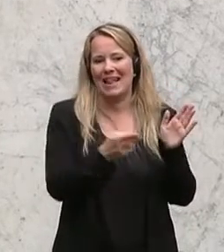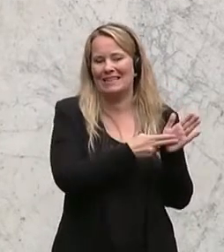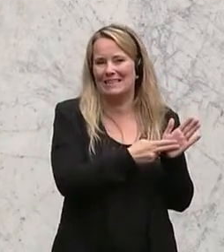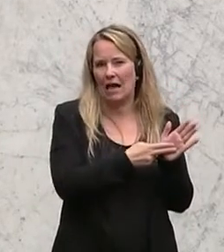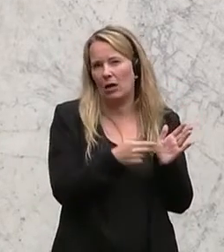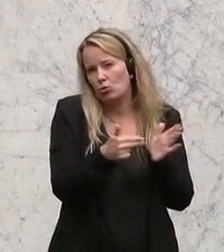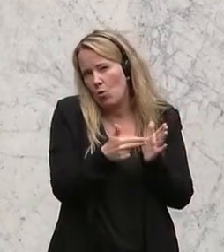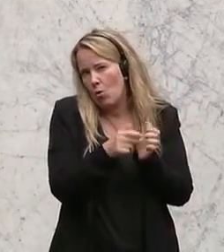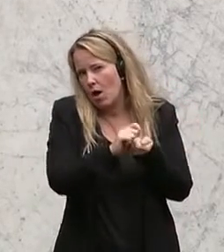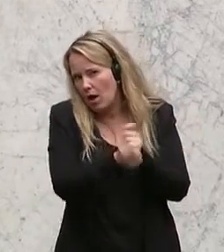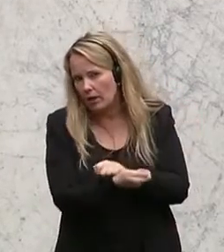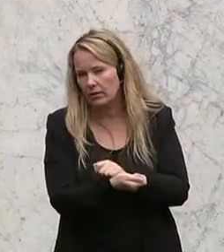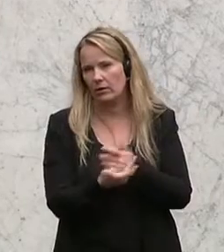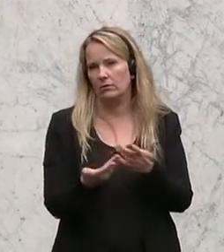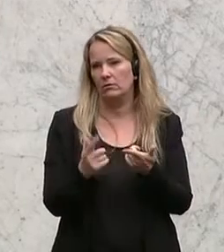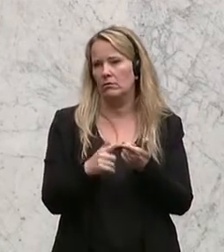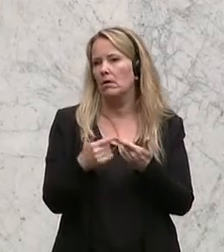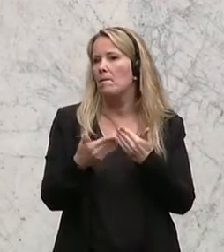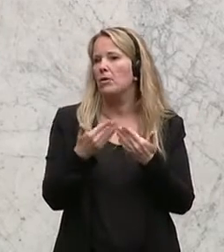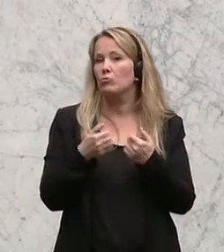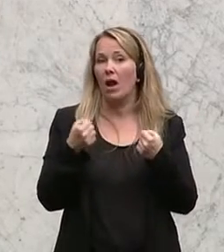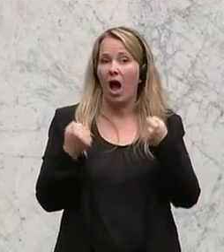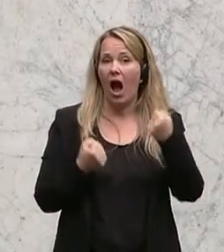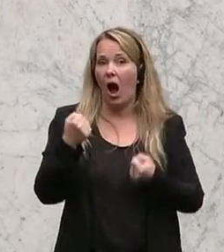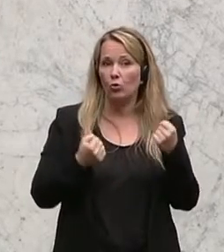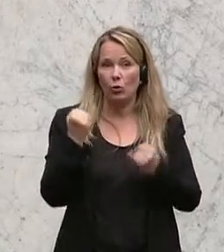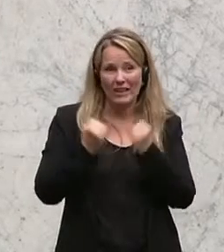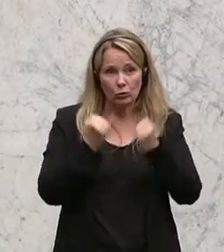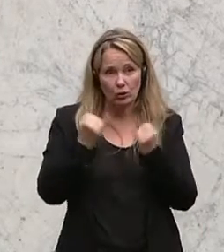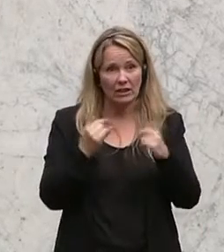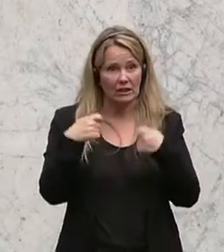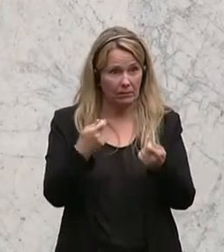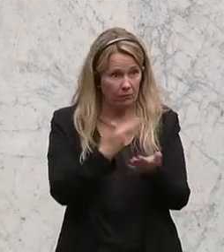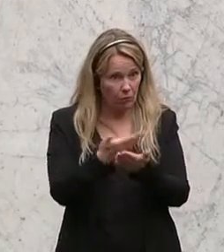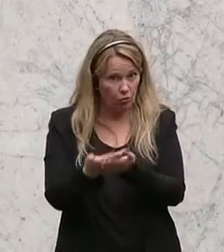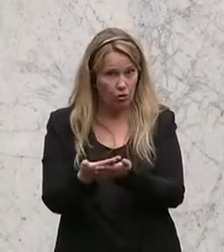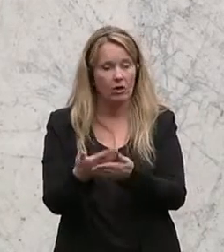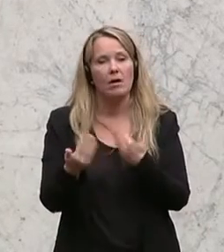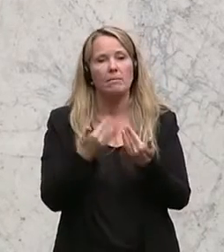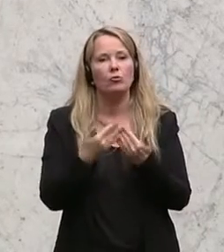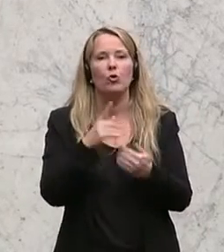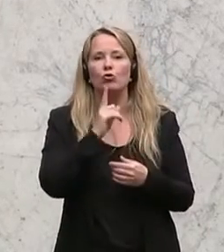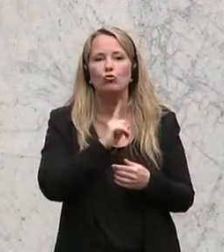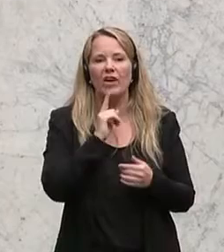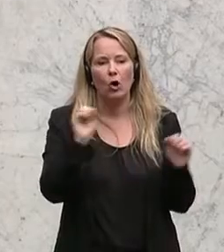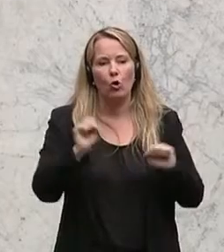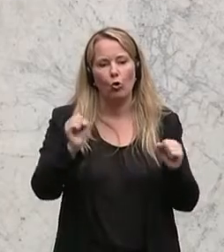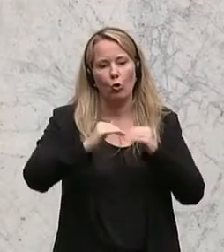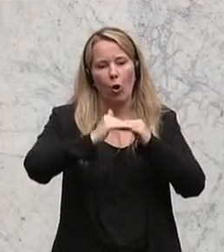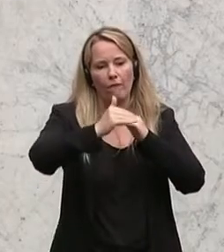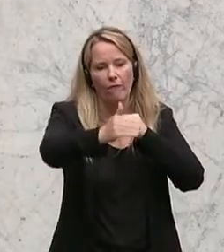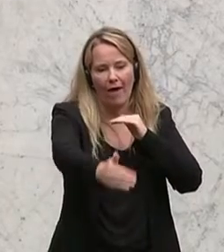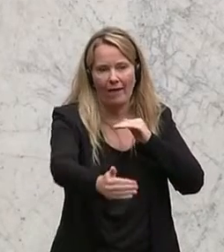zu ändern. Da gibt es die Vorschläge von der Autoindustrie, und zwar von denen, die zu wenig Kühlfläche an der Vorderfront haben,